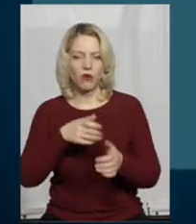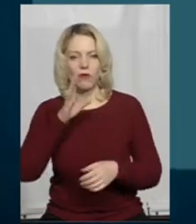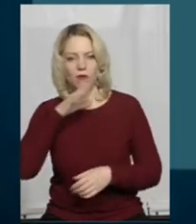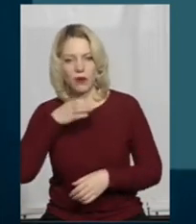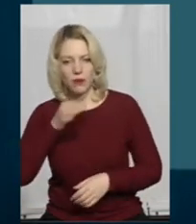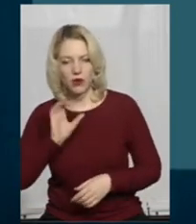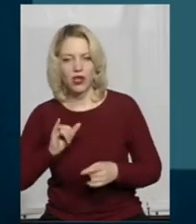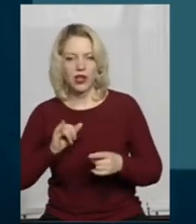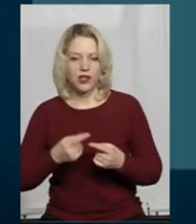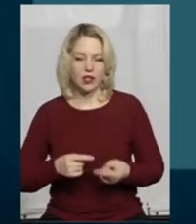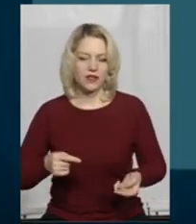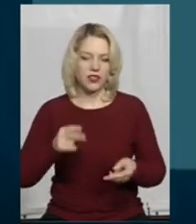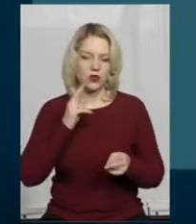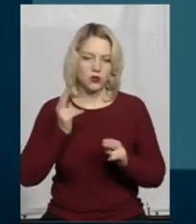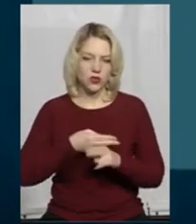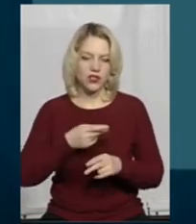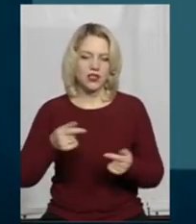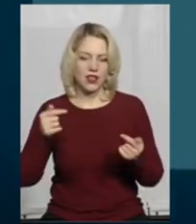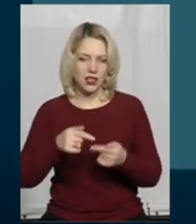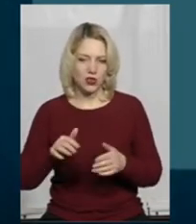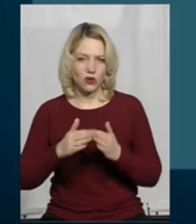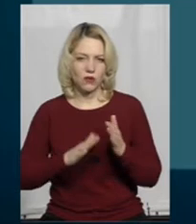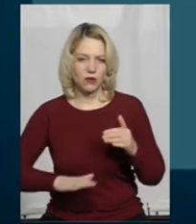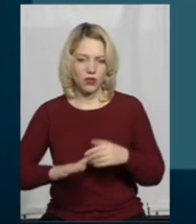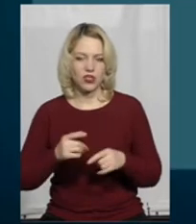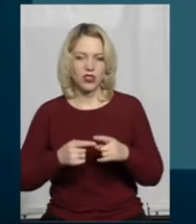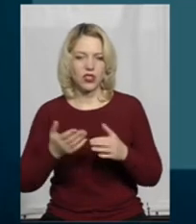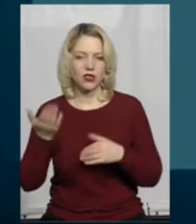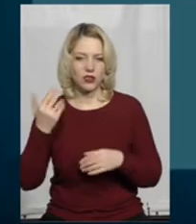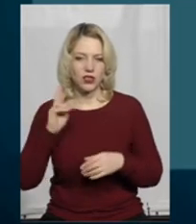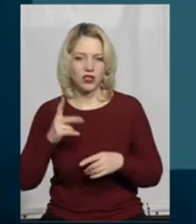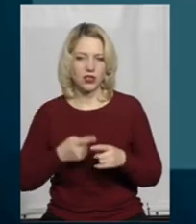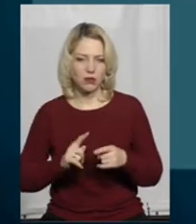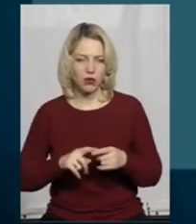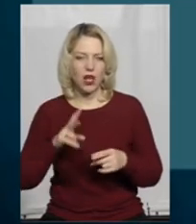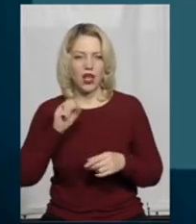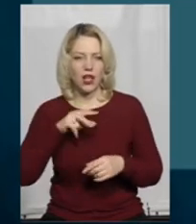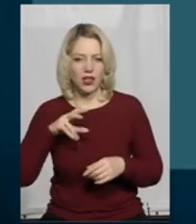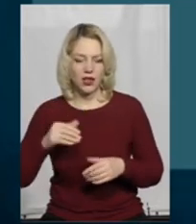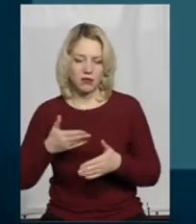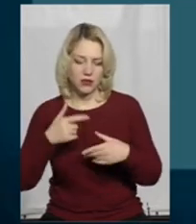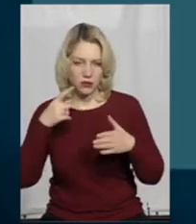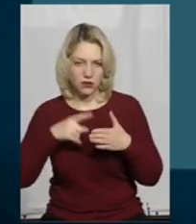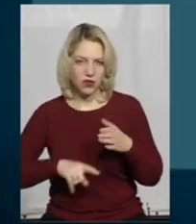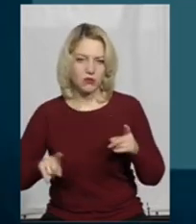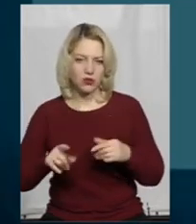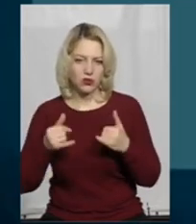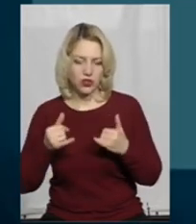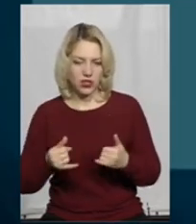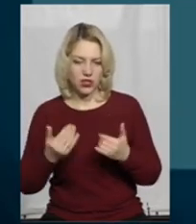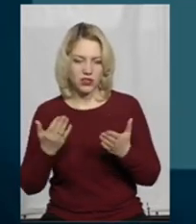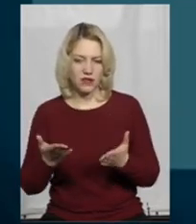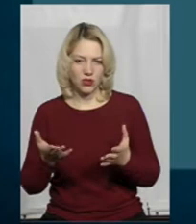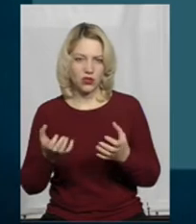належного приміщення, якони. Тоді в собі було виписно штраф, але сподіваємося, що зараз він отримує